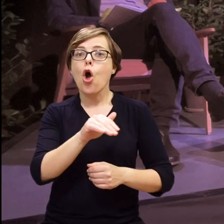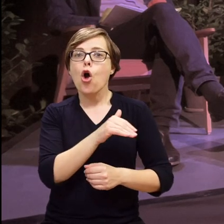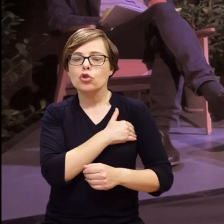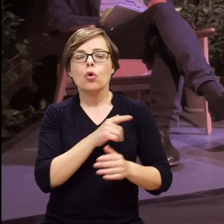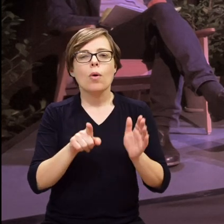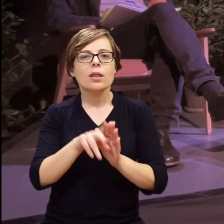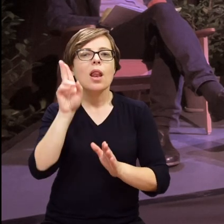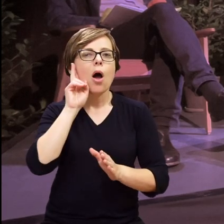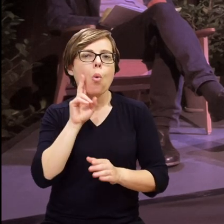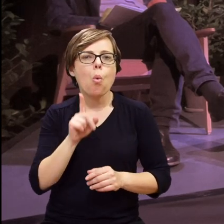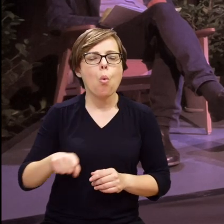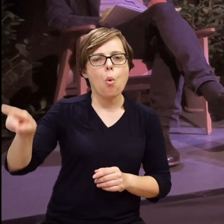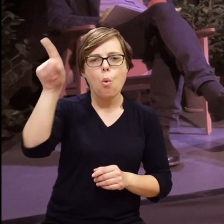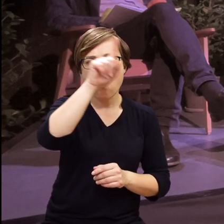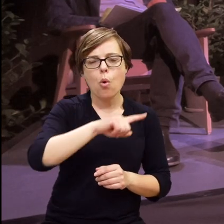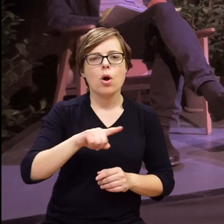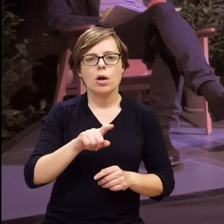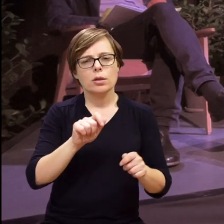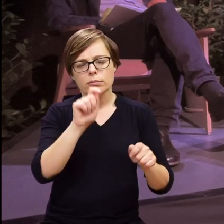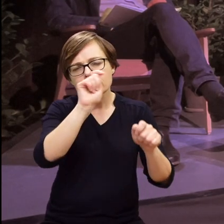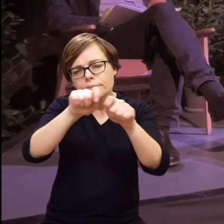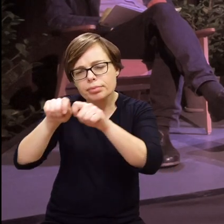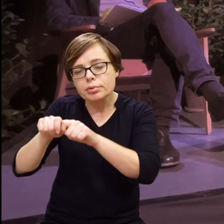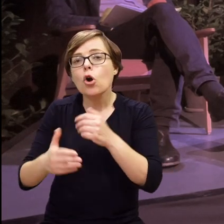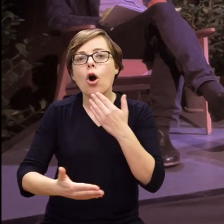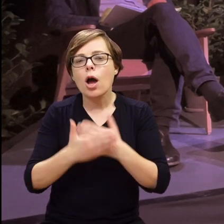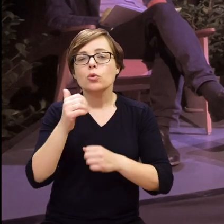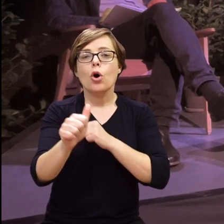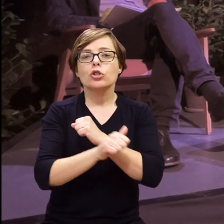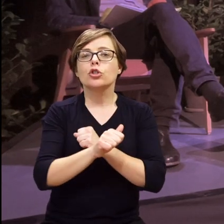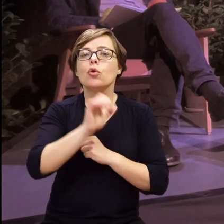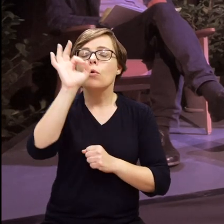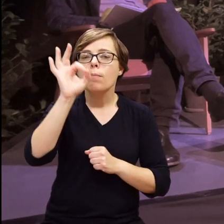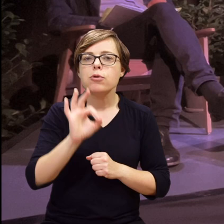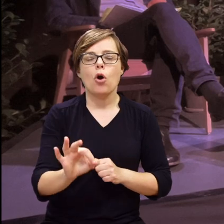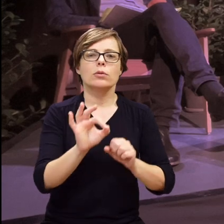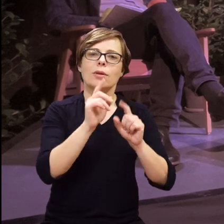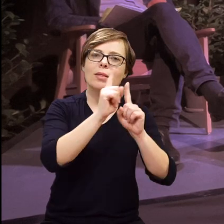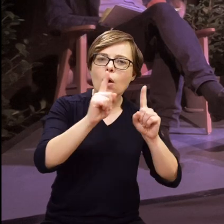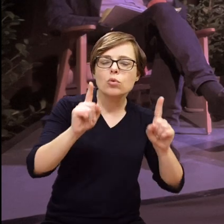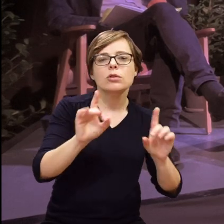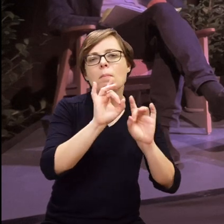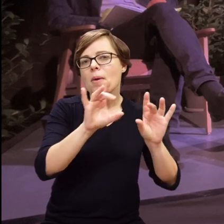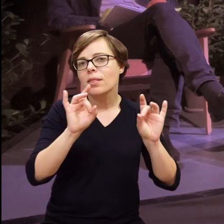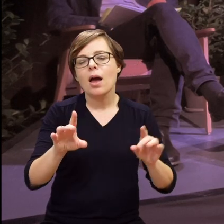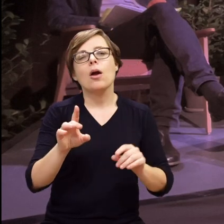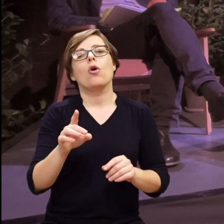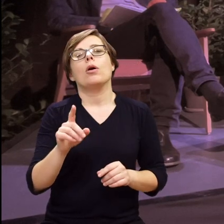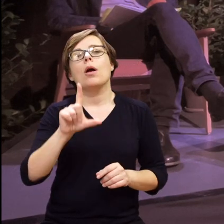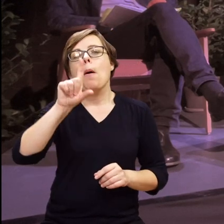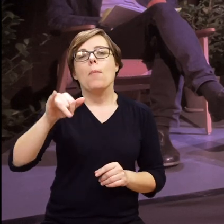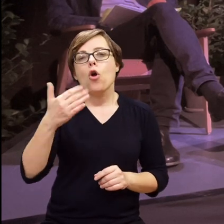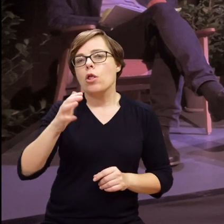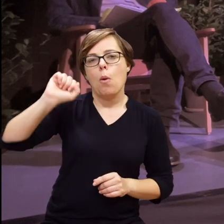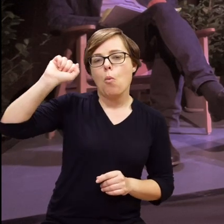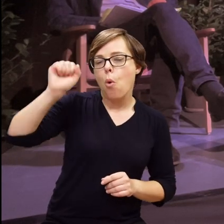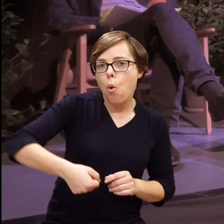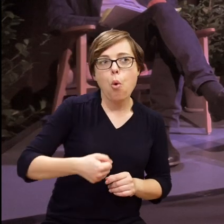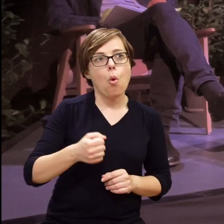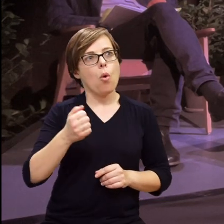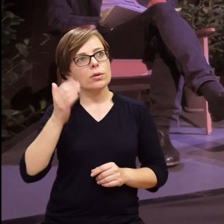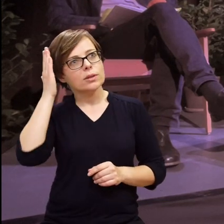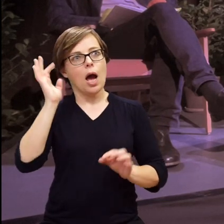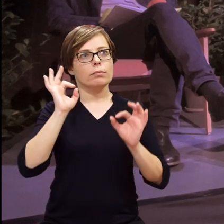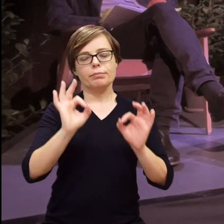szkołach dla osób głuchych 60% pedagogów i nauczycieli nie zna na tyle biegle polskiego